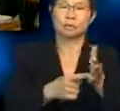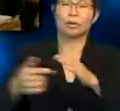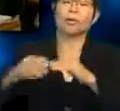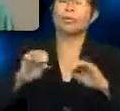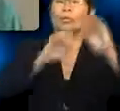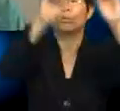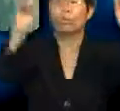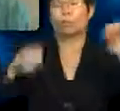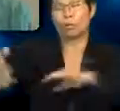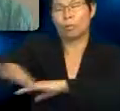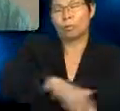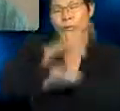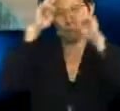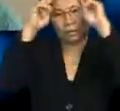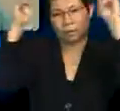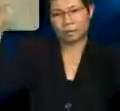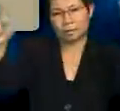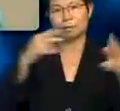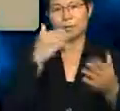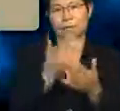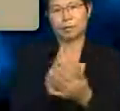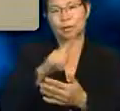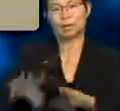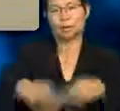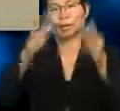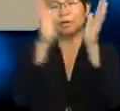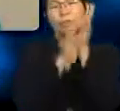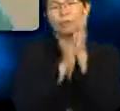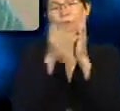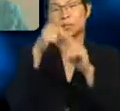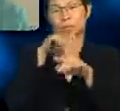damai. Bagus, Syariha. Berikan tepukan untuk Syariha.